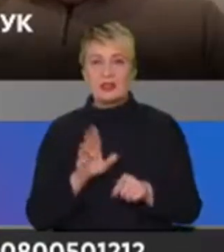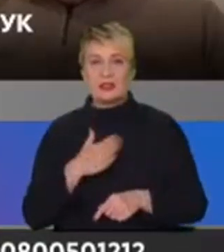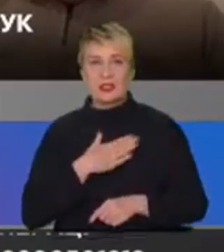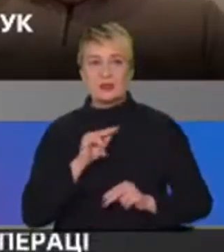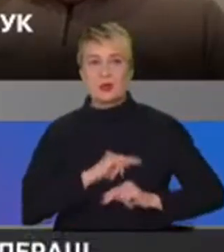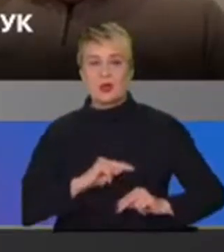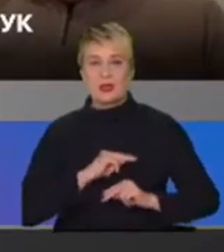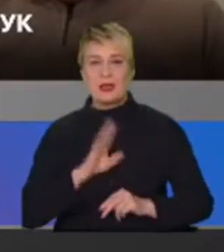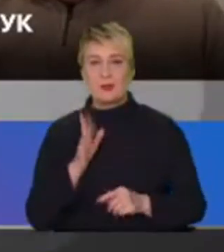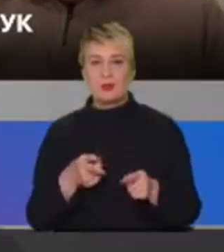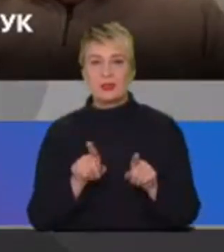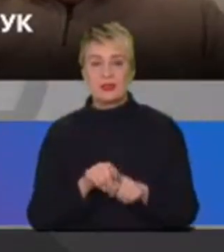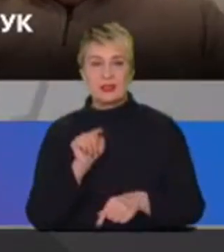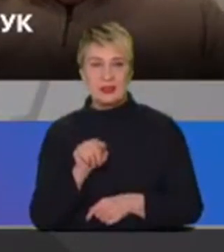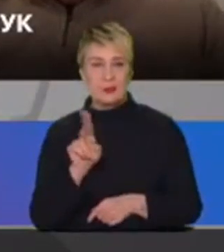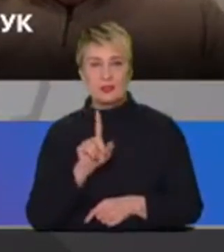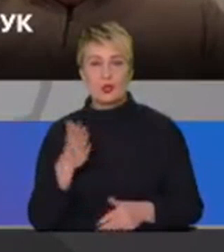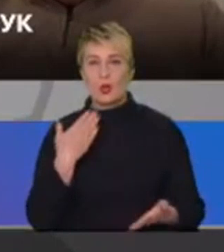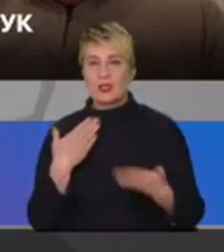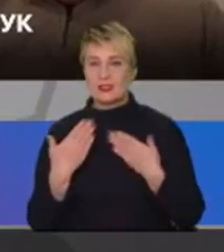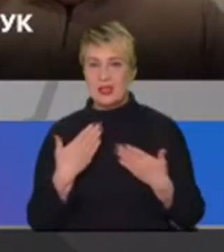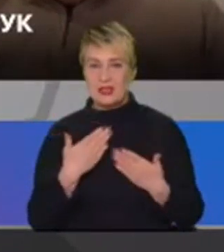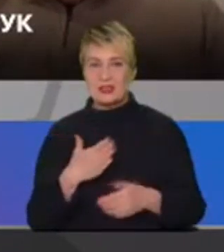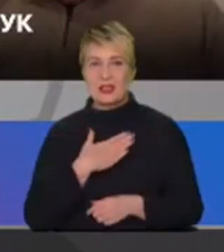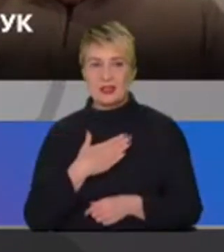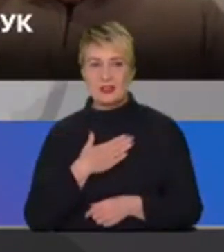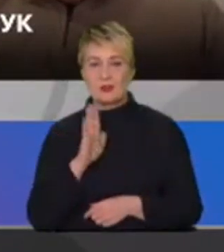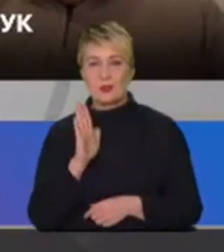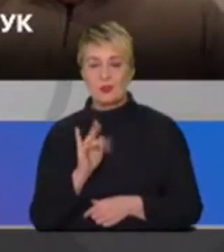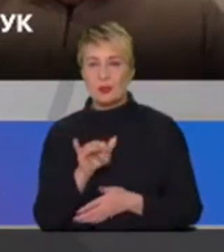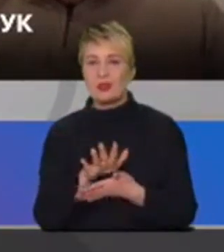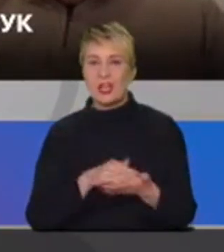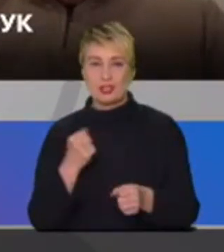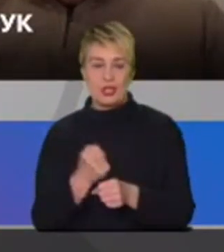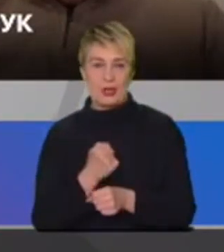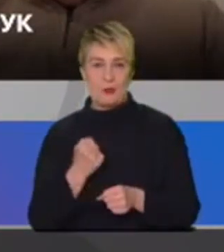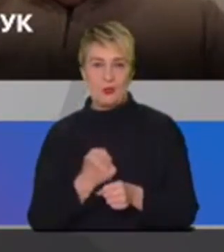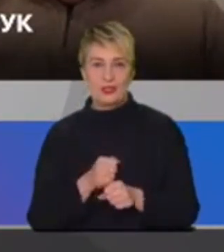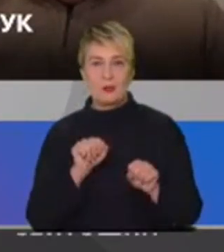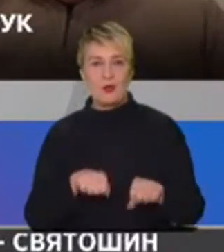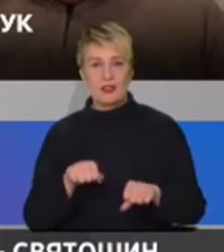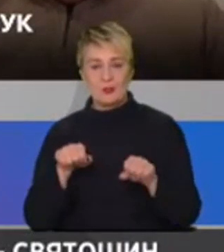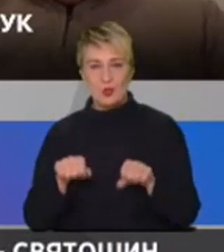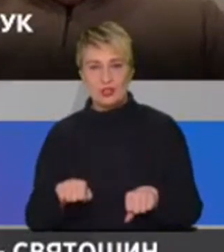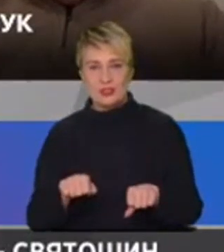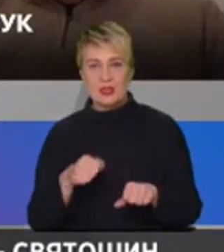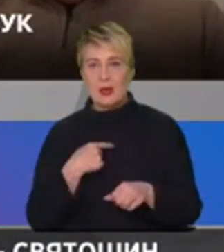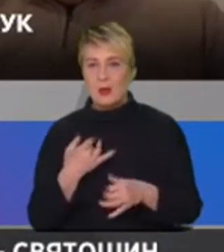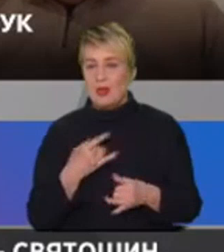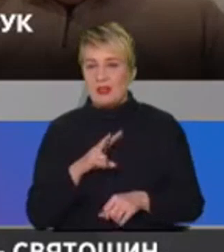совета не дам, але те, що стосується нас, ми будемо далі працювати, по мірі можливостей. Ми не